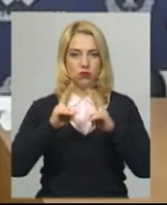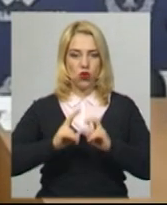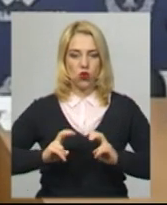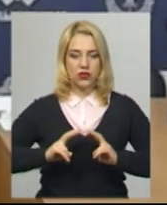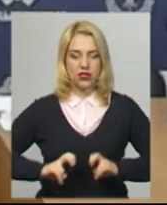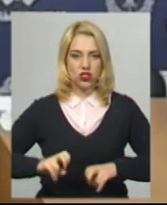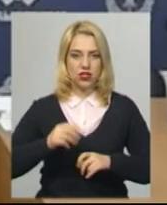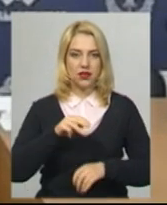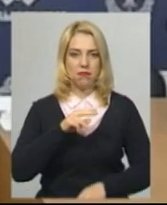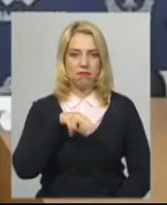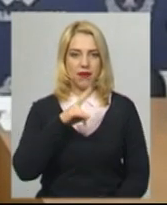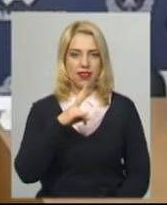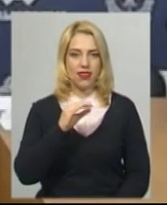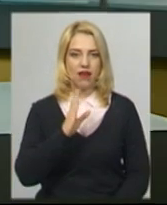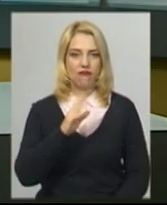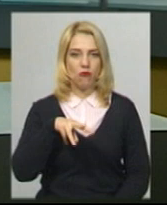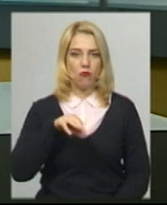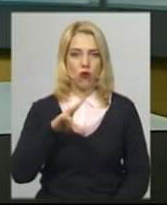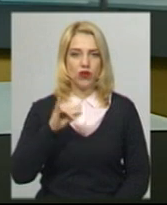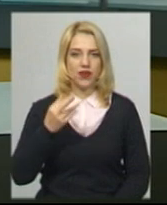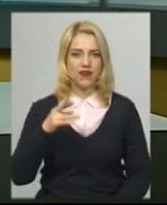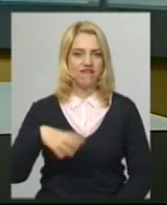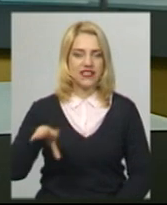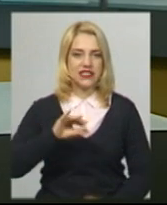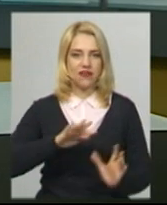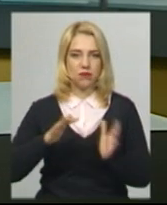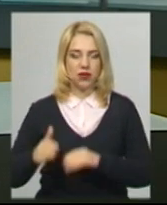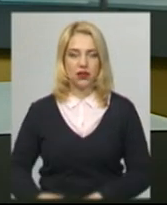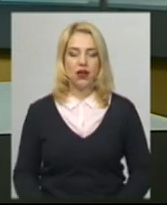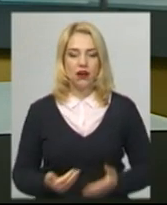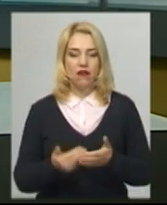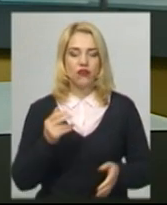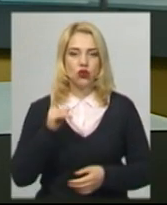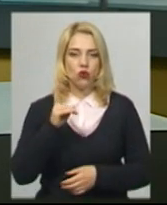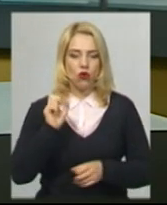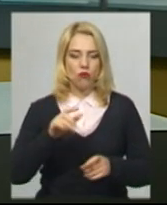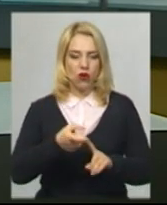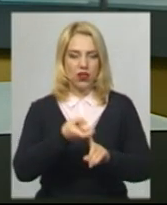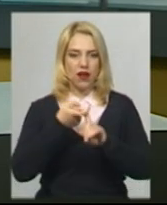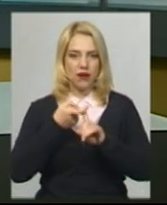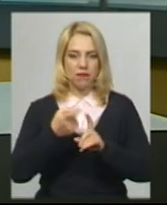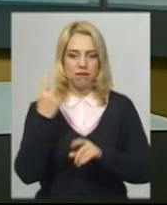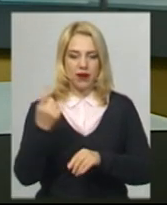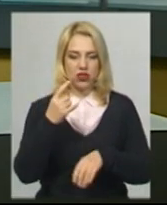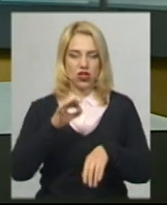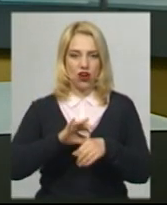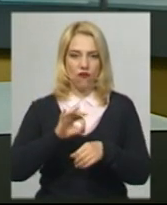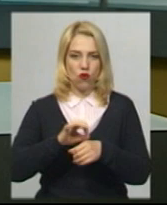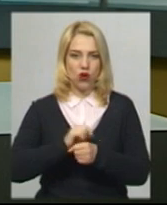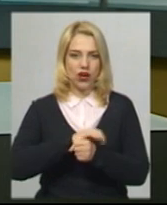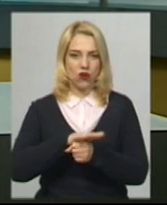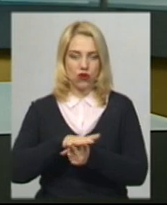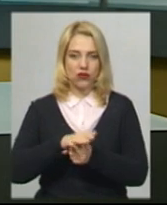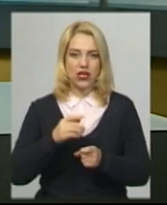пневмонії, усі випадки пневмонії. Від кого могла інфікуватися перша хвора на ковід-19, жінка з Чемеровецького